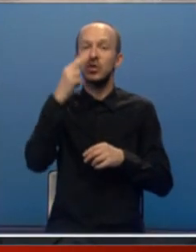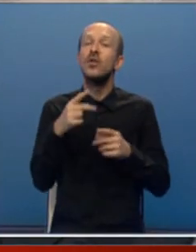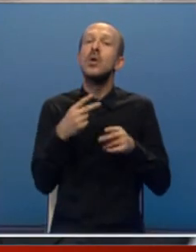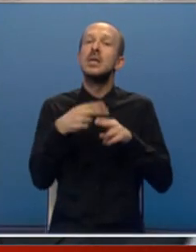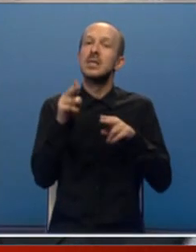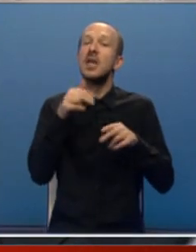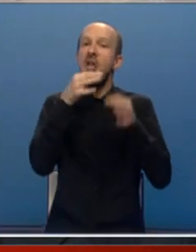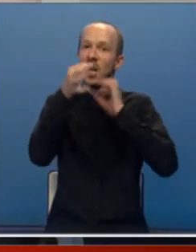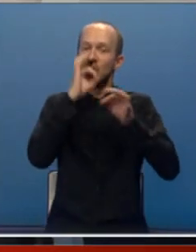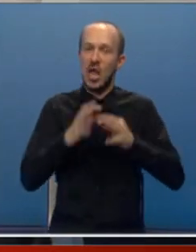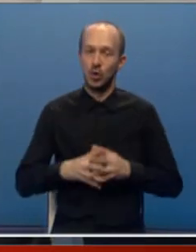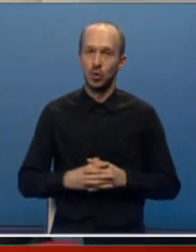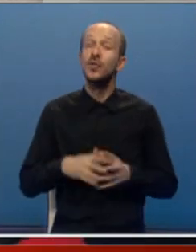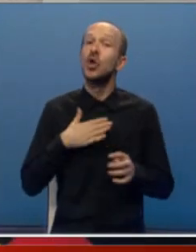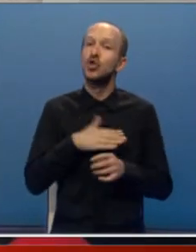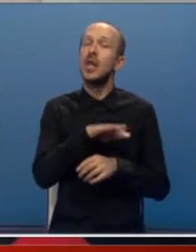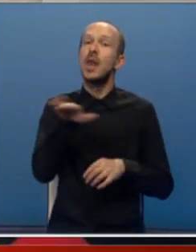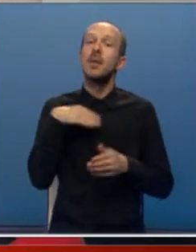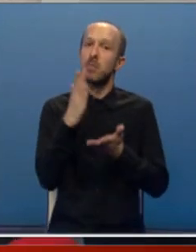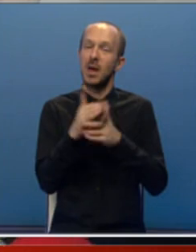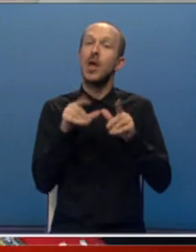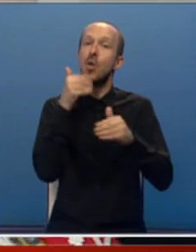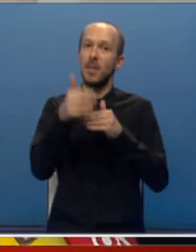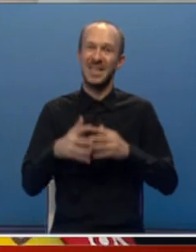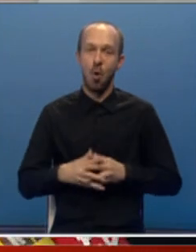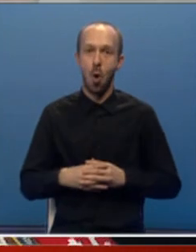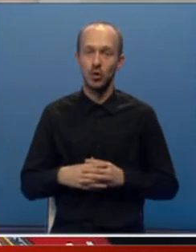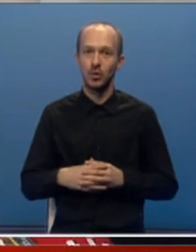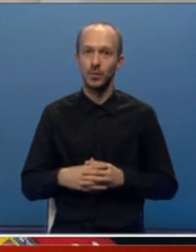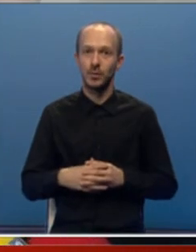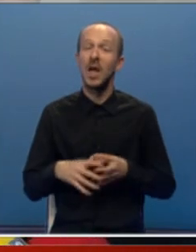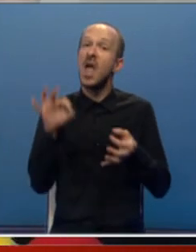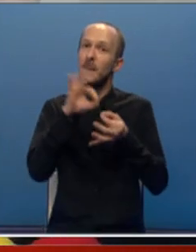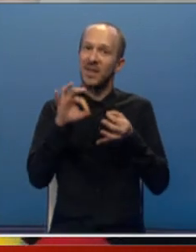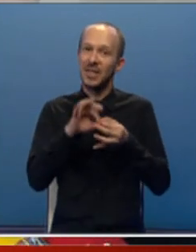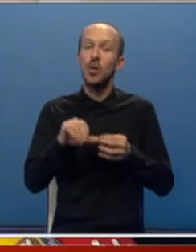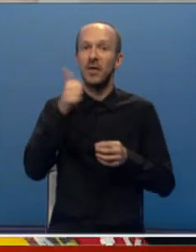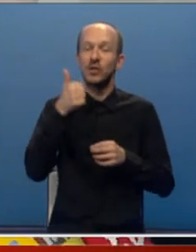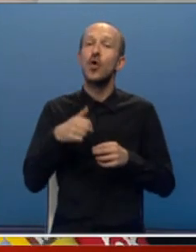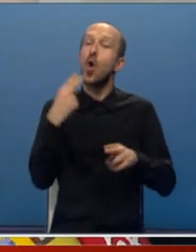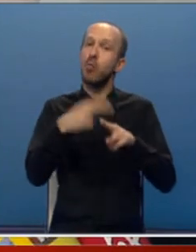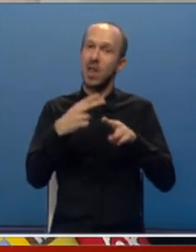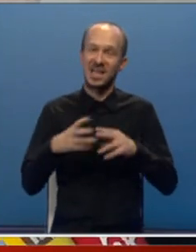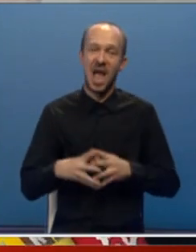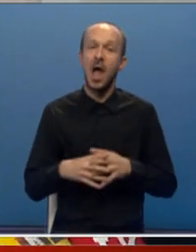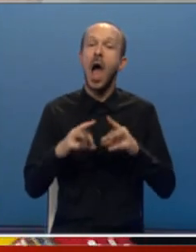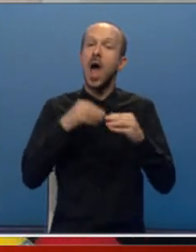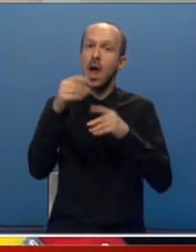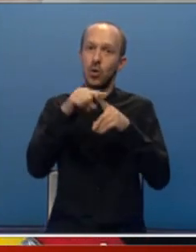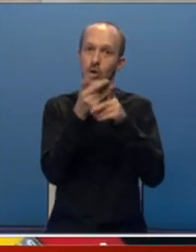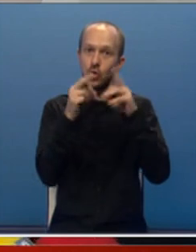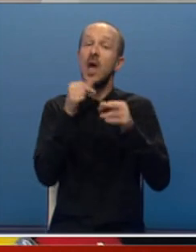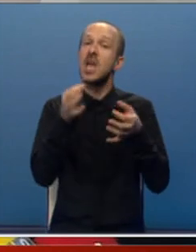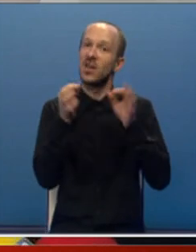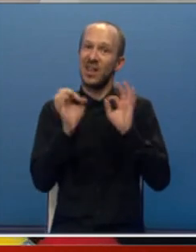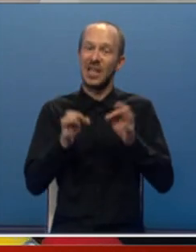simptoma i liječenju. Želja nam je bila da unaprijedimo prevenciju prevaškodno ovih oboljenja, a nakon toga je